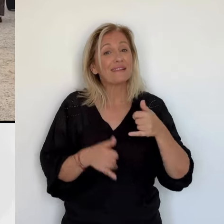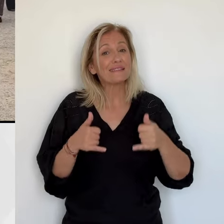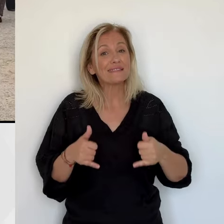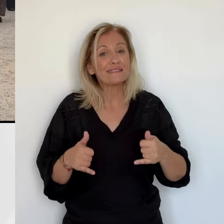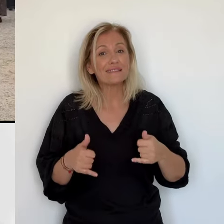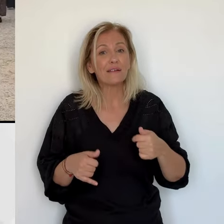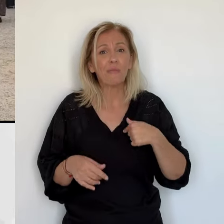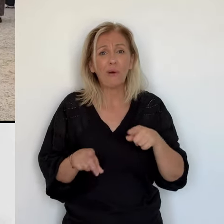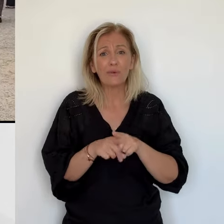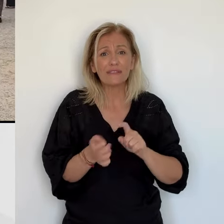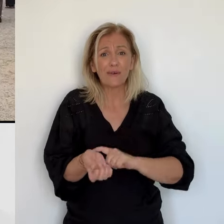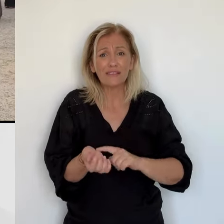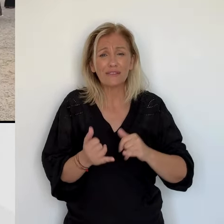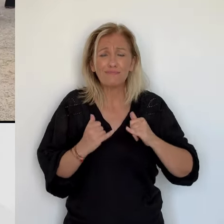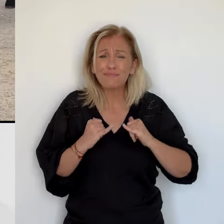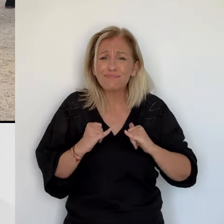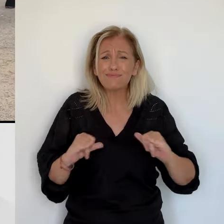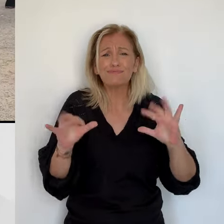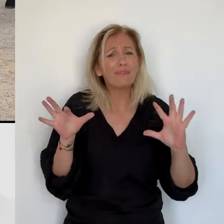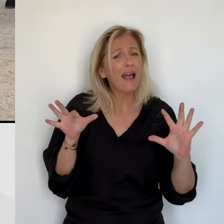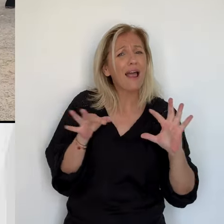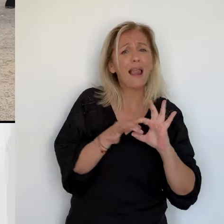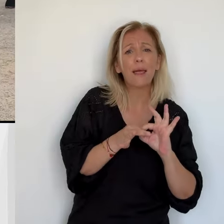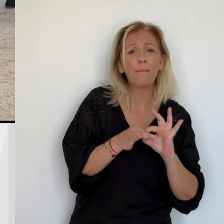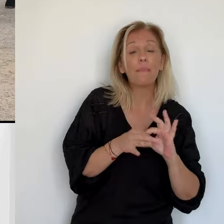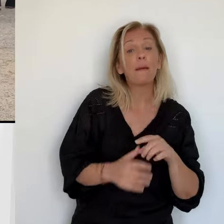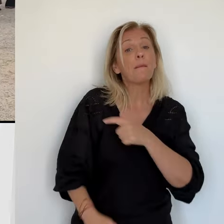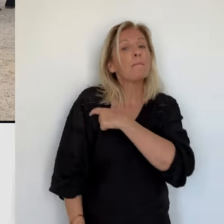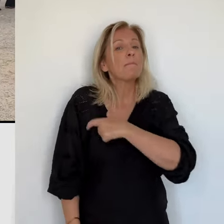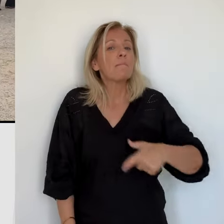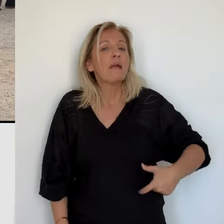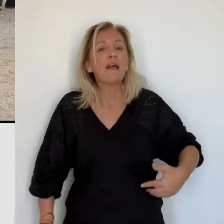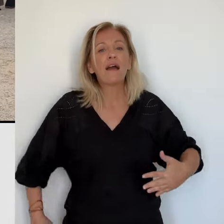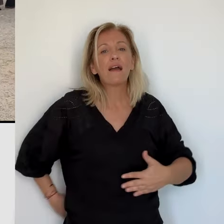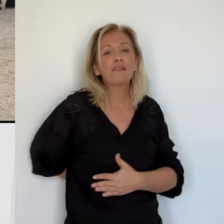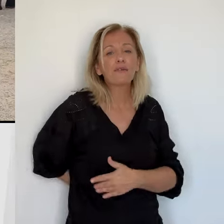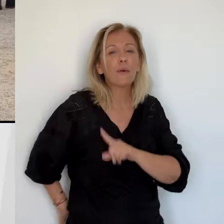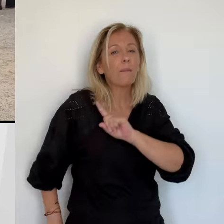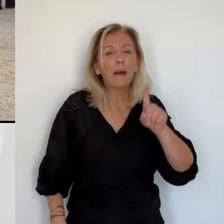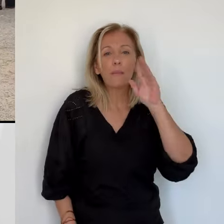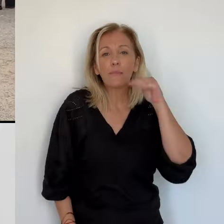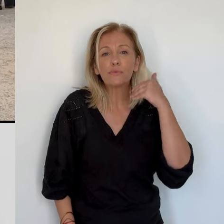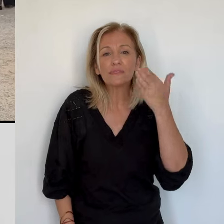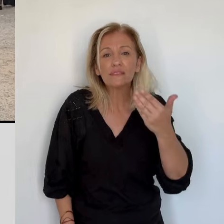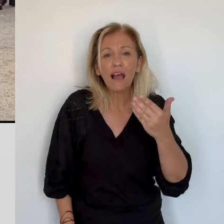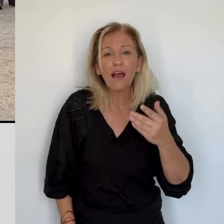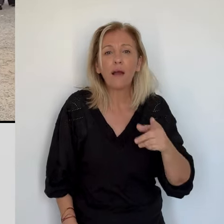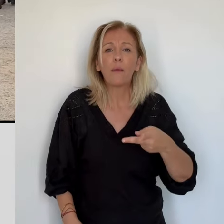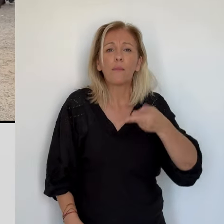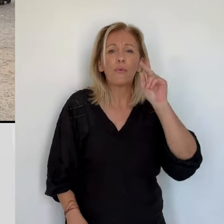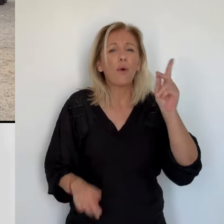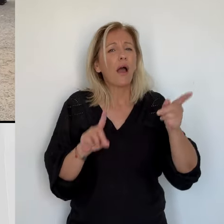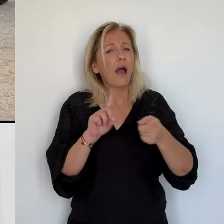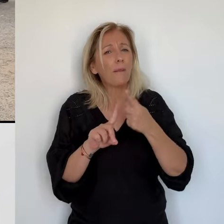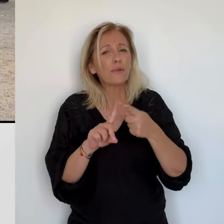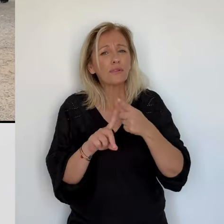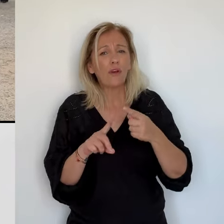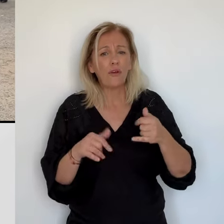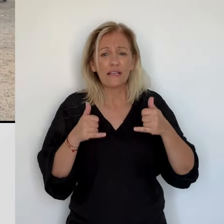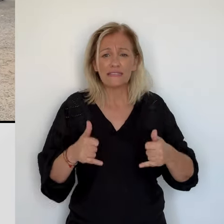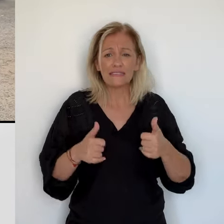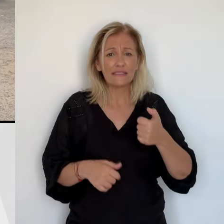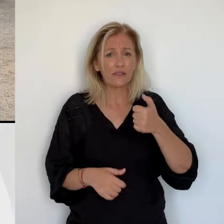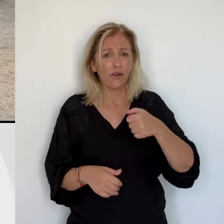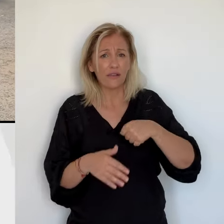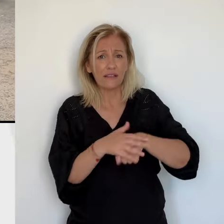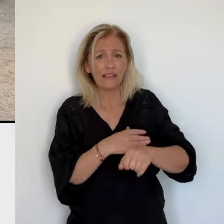le fait d'avoir été maire d'Ajaccio, mais par mes parents qui ont toutes leurs origines dans cette circonscription. Et pour moi, ça a du sens. Ça a